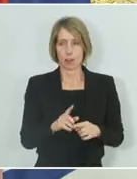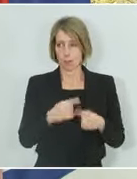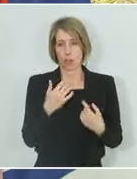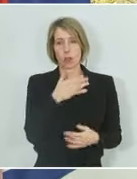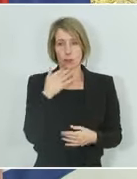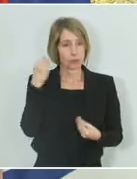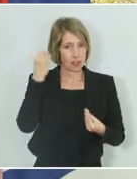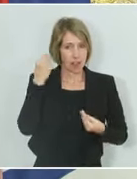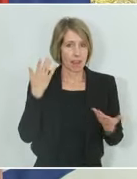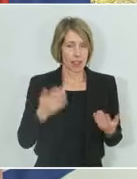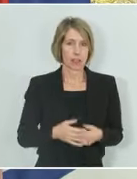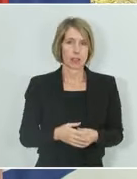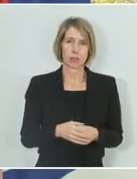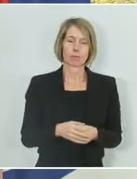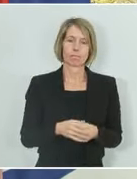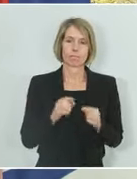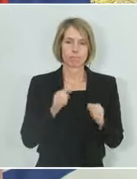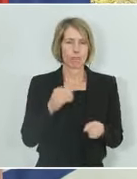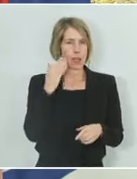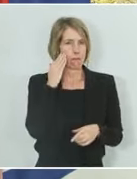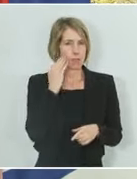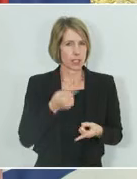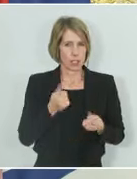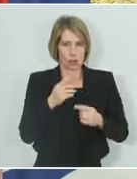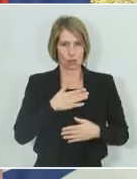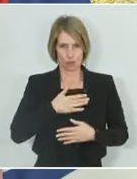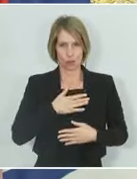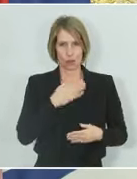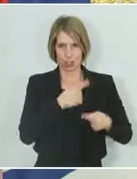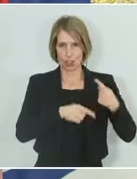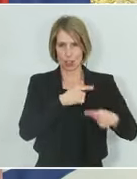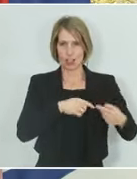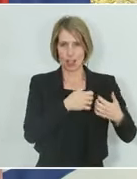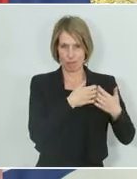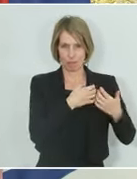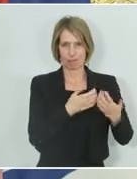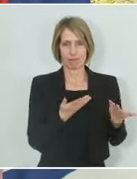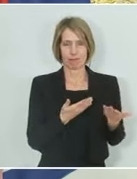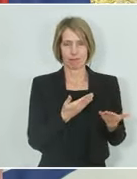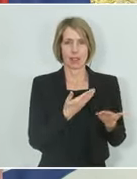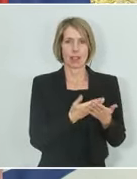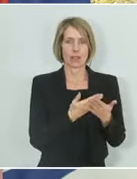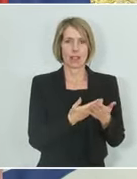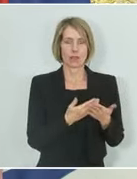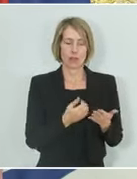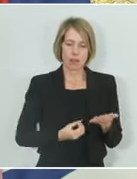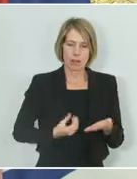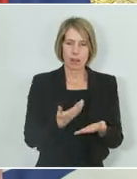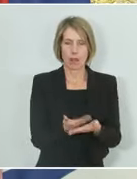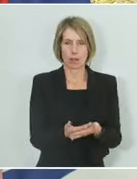und dieses Wissen aus der eigenen Geschichte heraus biete ich meinem serbischen Kollegen an.